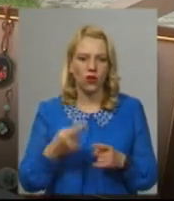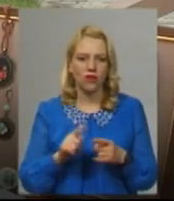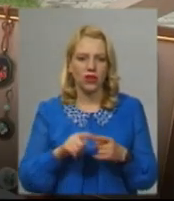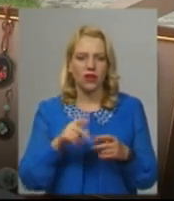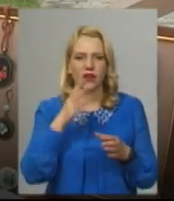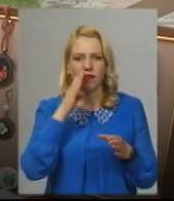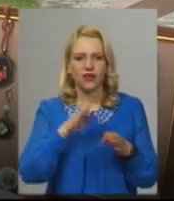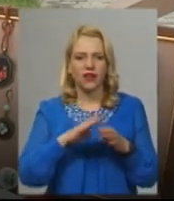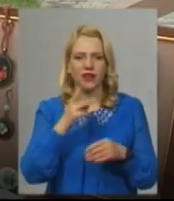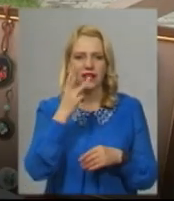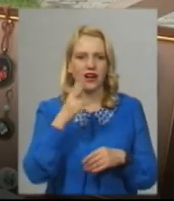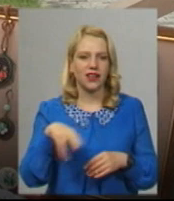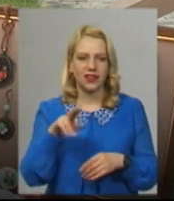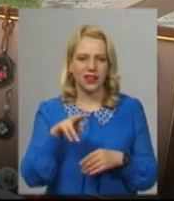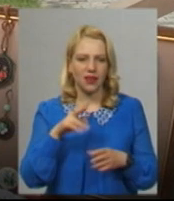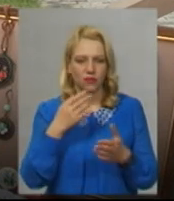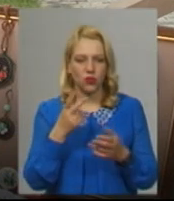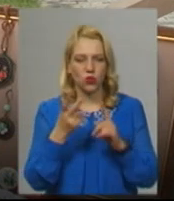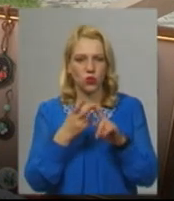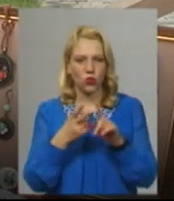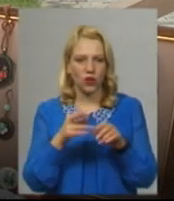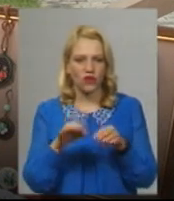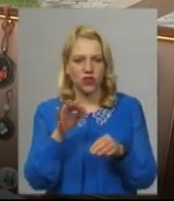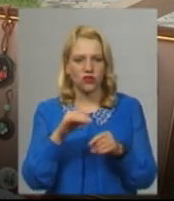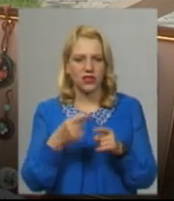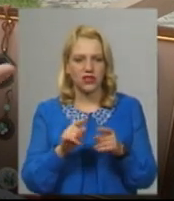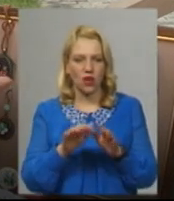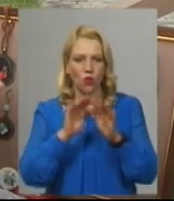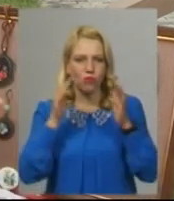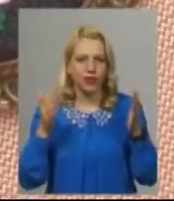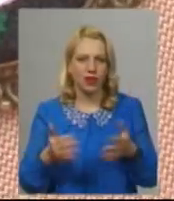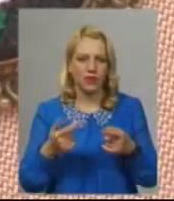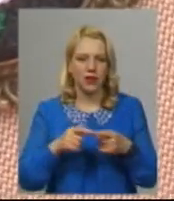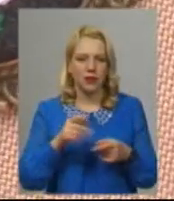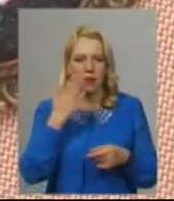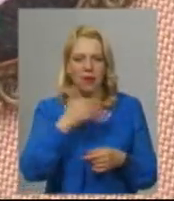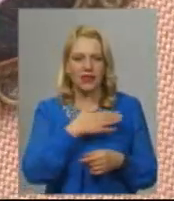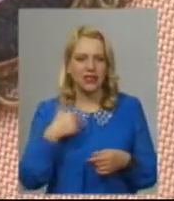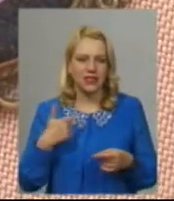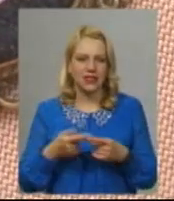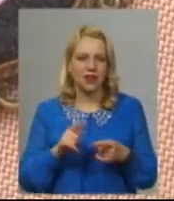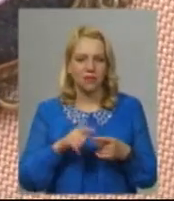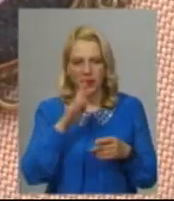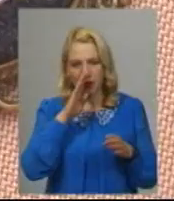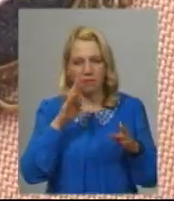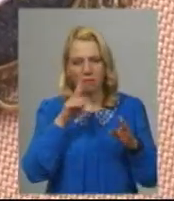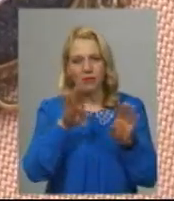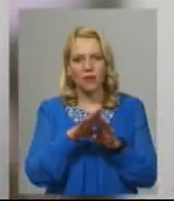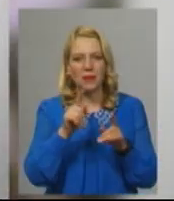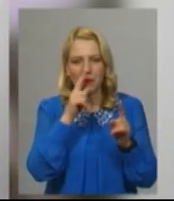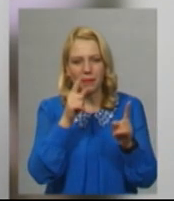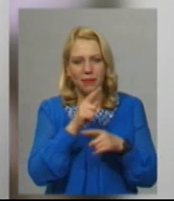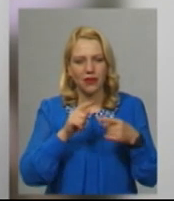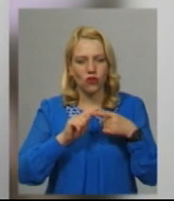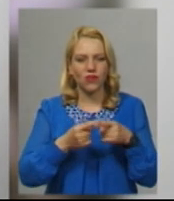здається, ніби така 3D Наступна вишивка, це також об'ємна, вона називається бразильська Там виконується ніби мікров'язання І